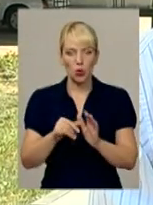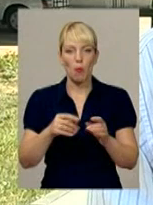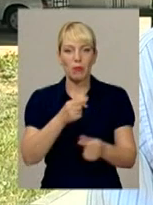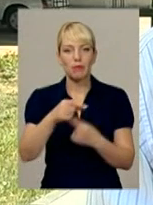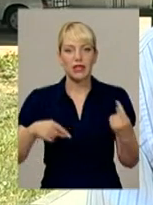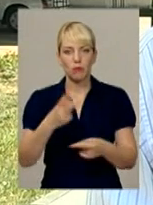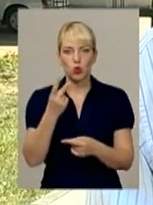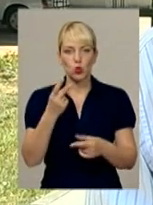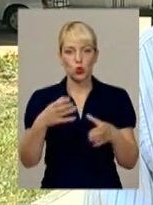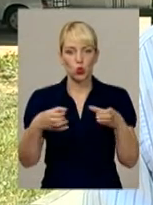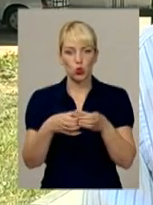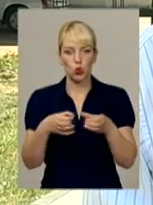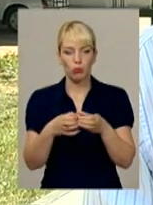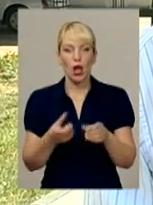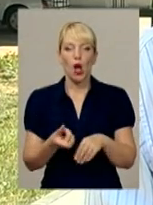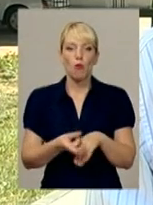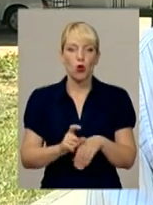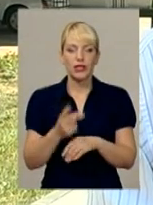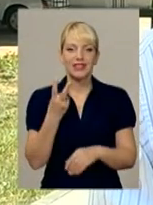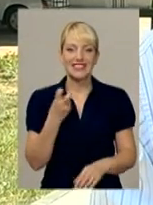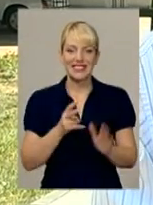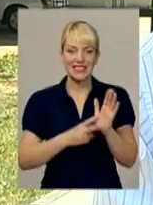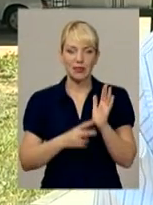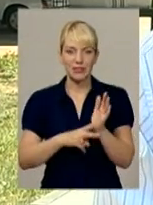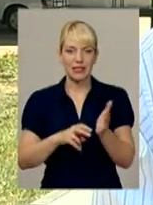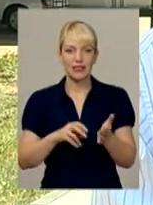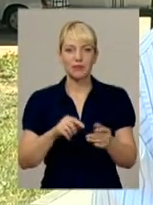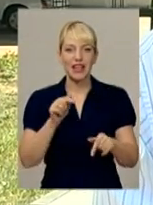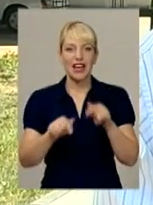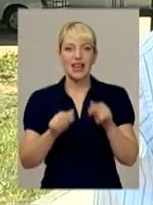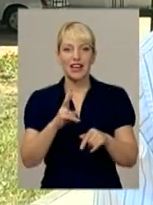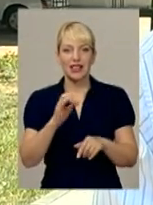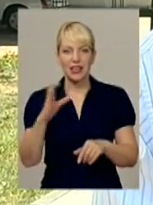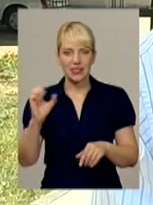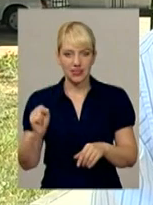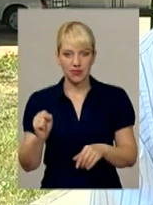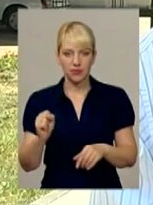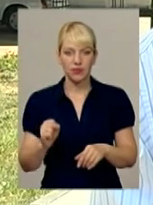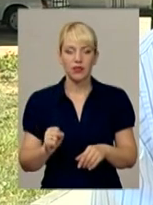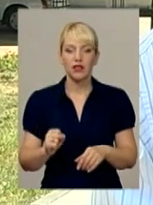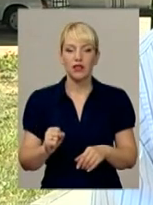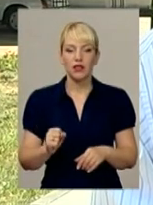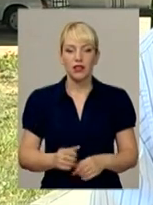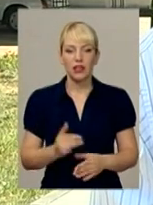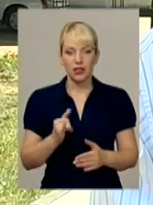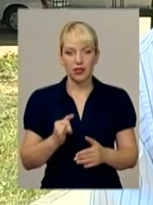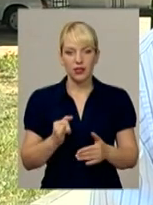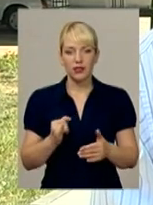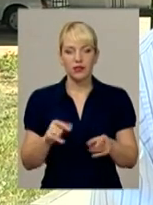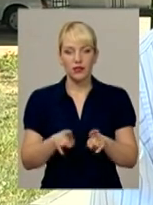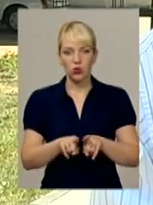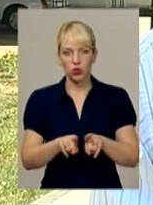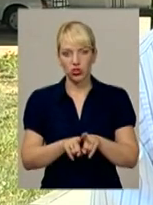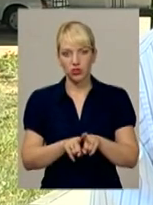понад 270 реєстраторів розрахункових операцій. Ну і також